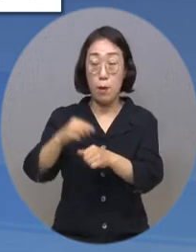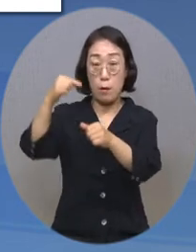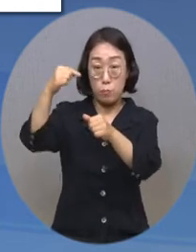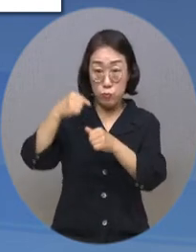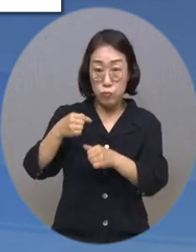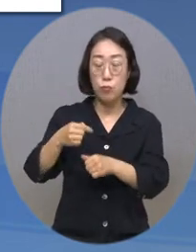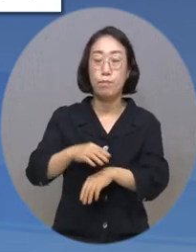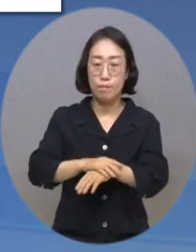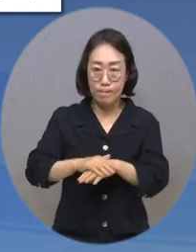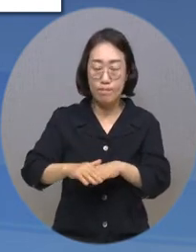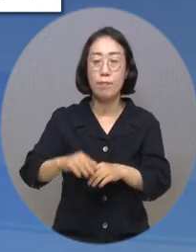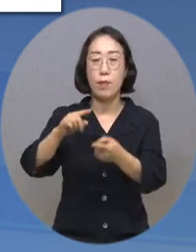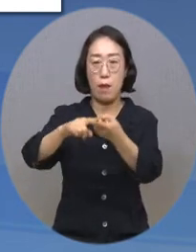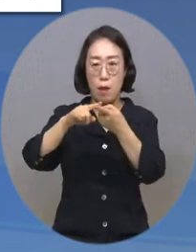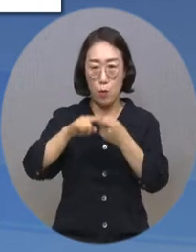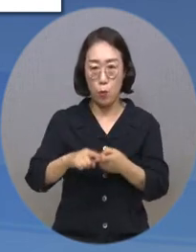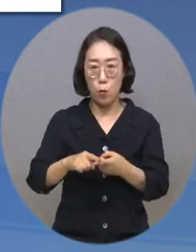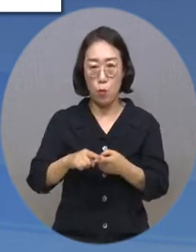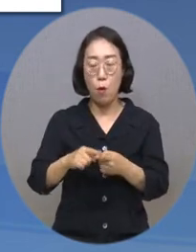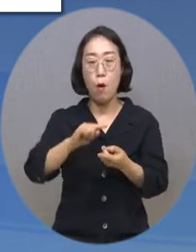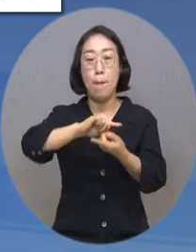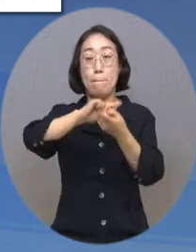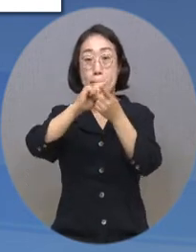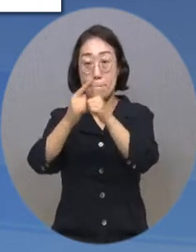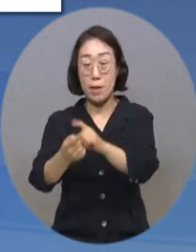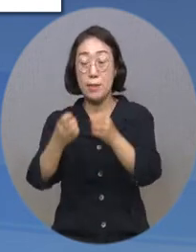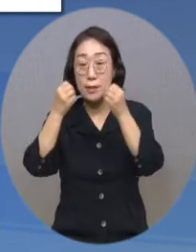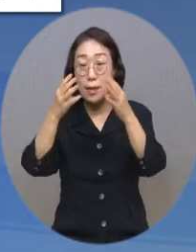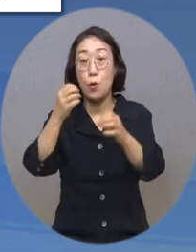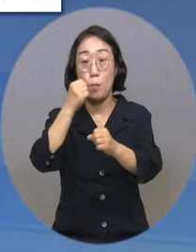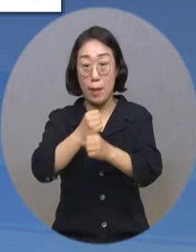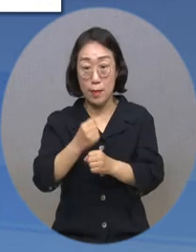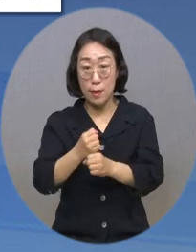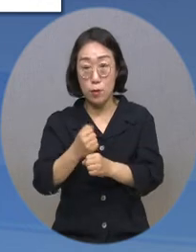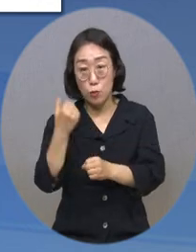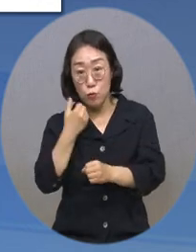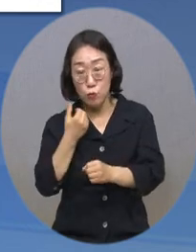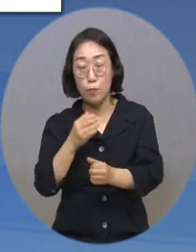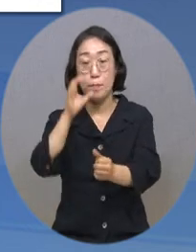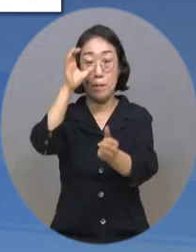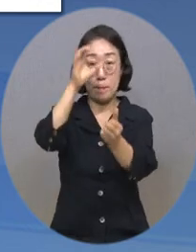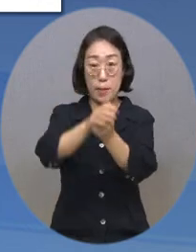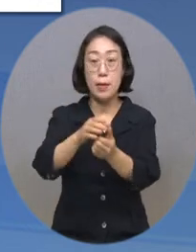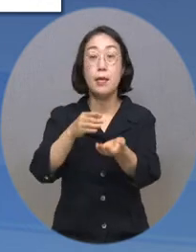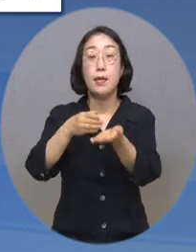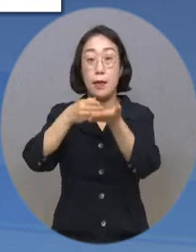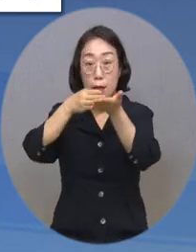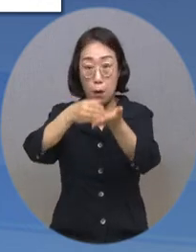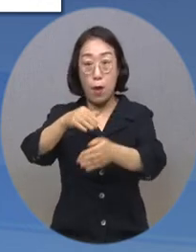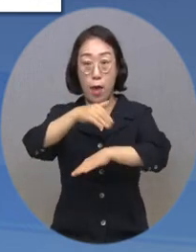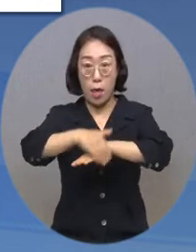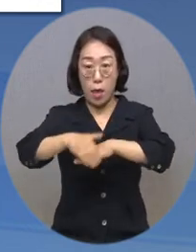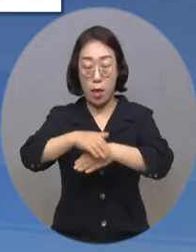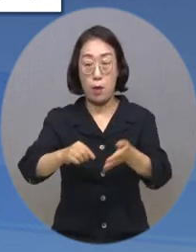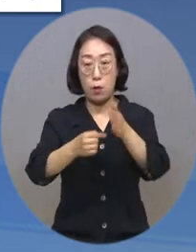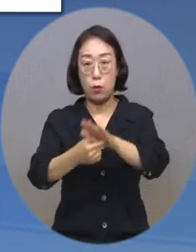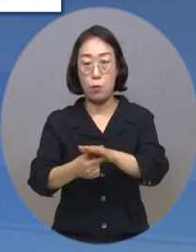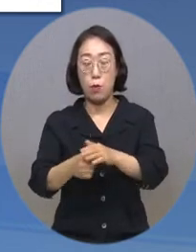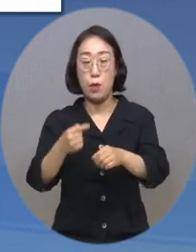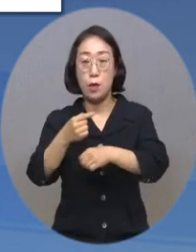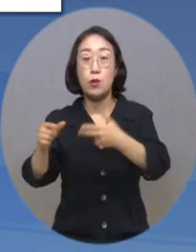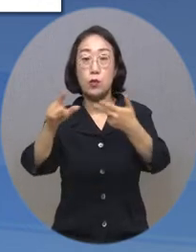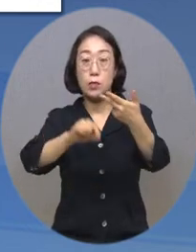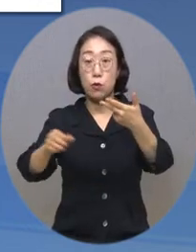대체 텍스트 제공을 위한 홈페이지 재구축 용역 발주 계획을 제출했으며 내년 7월부터 한국형